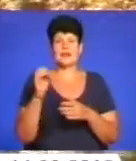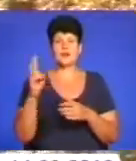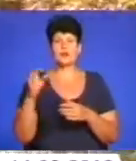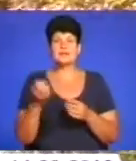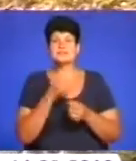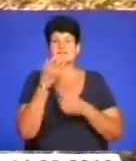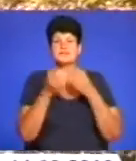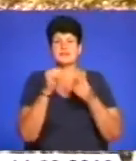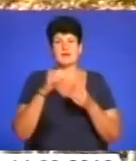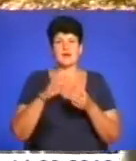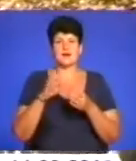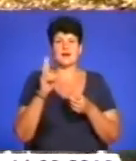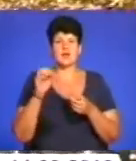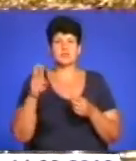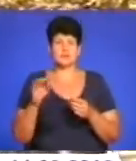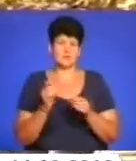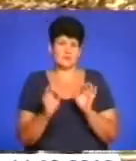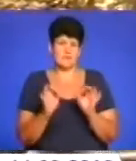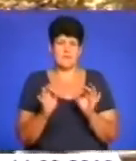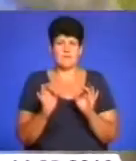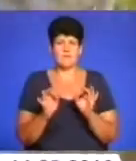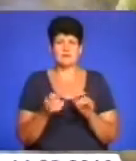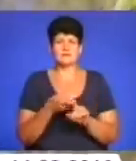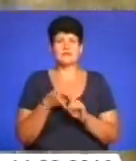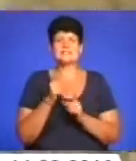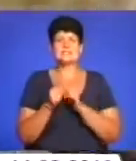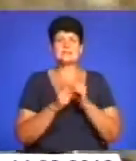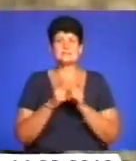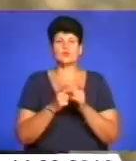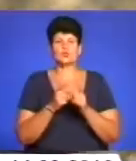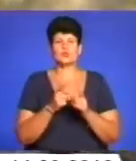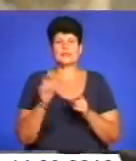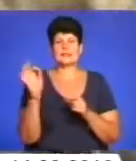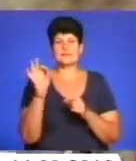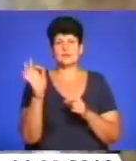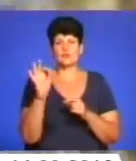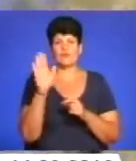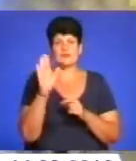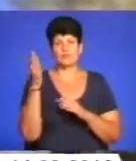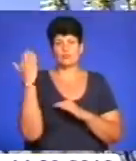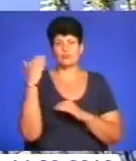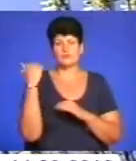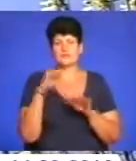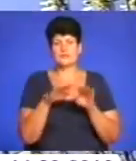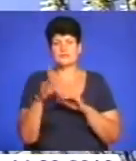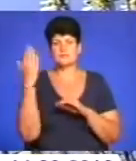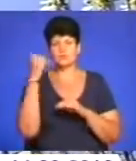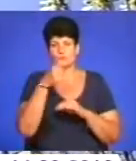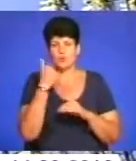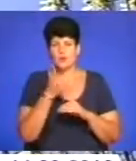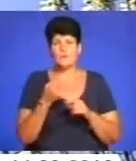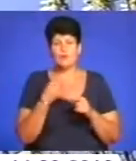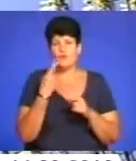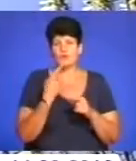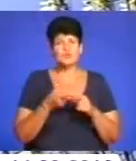цвітіння каштанів вдруге є нормальним явищем, пов'язаним зі зміною температури у вересні в порівнянні з минулими роками. Вчені стверджують, що це